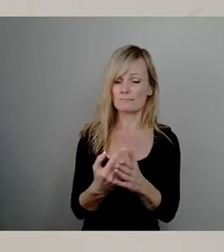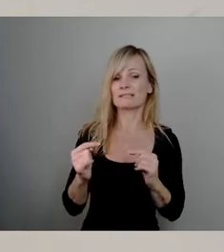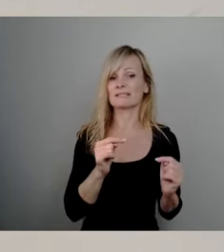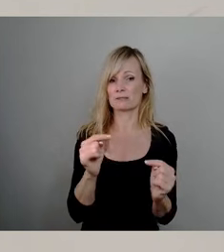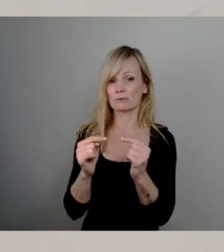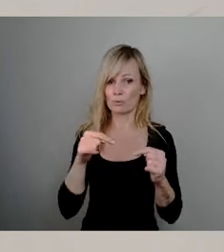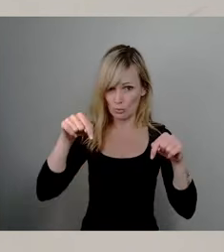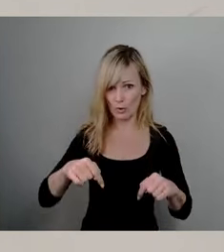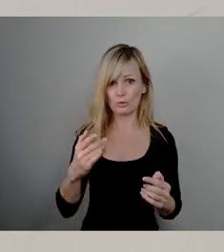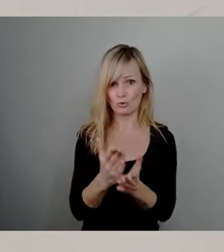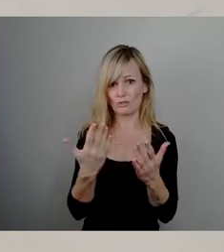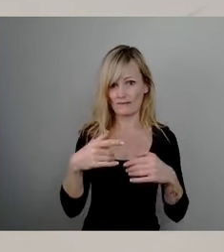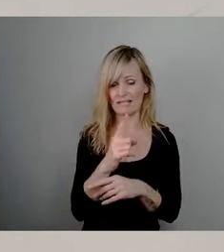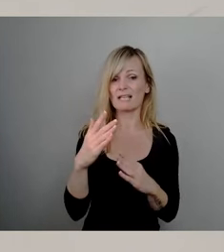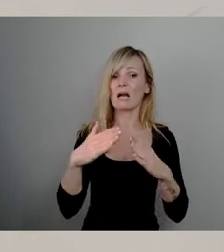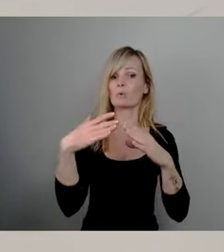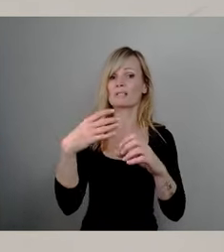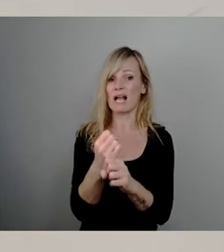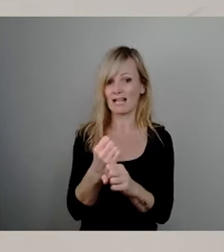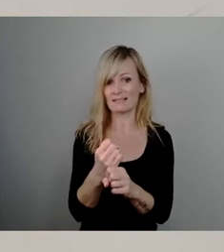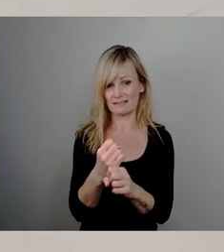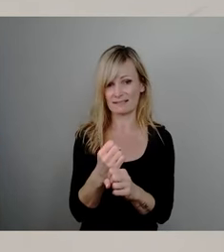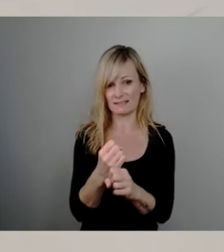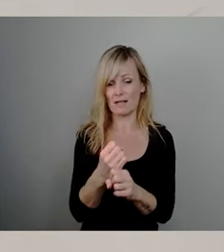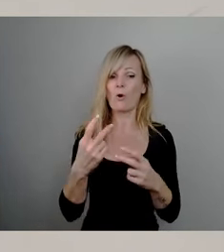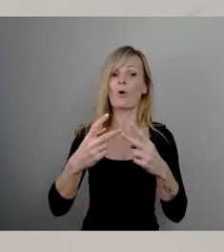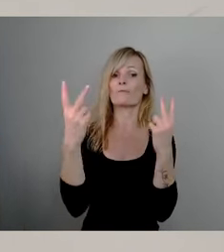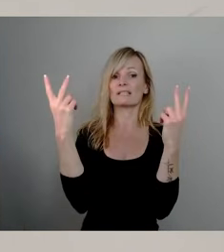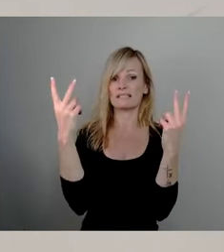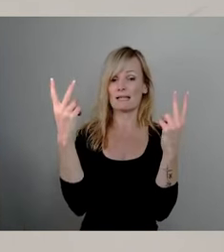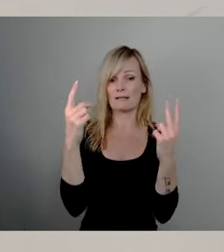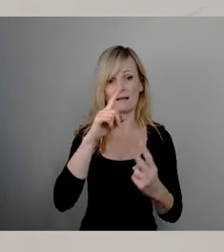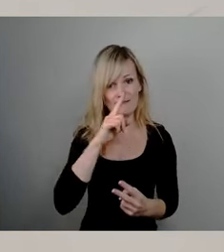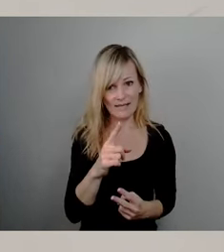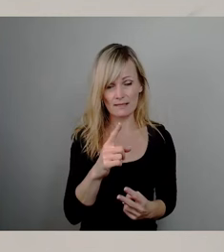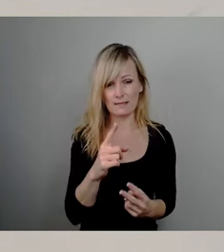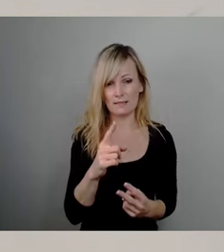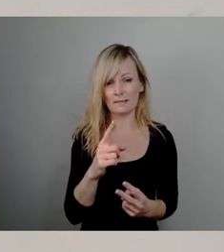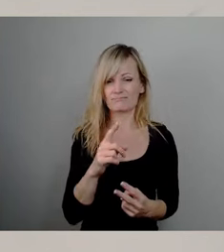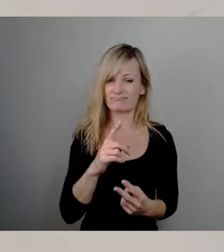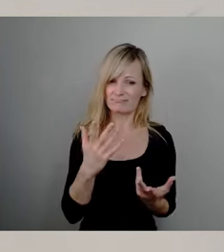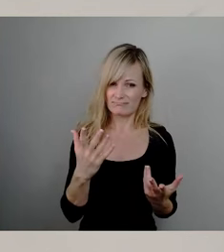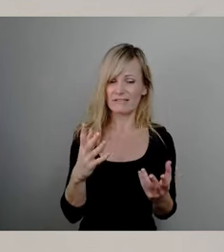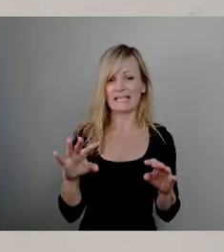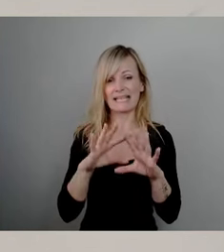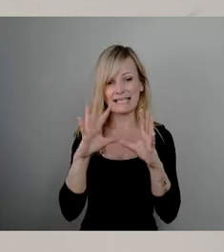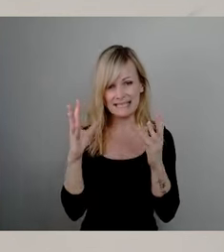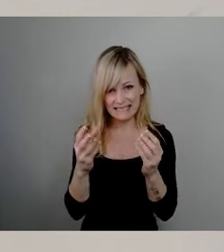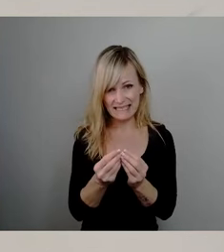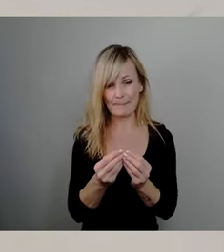geführt, der Haushalt erst dann offiziell ist, wenn er durch sie insgesamt quotiert wird,